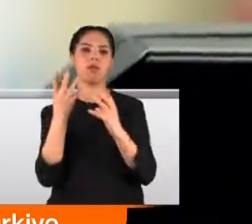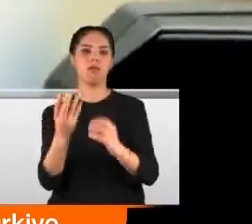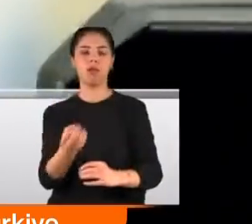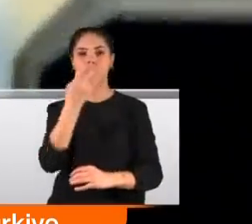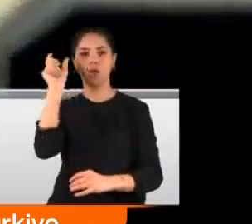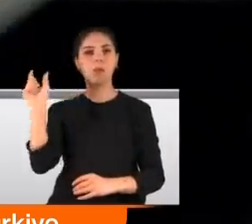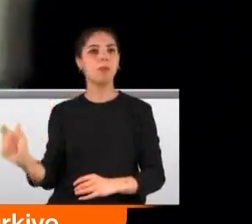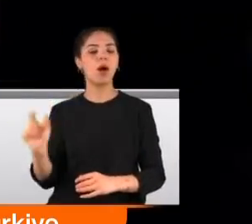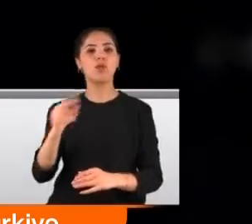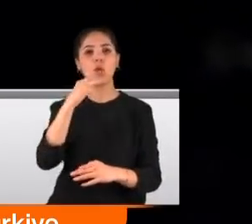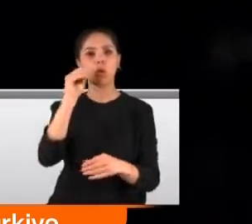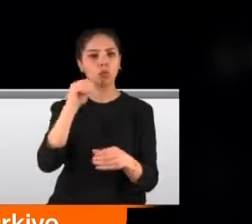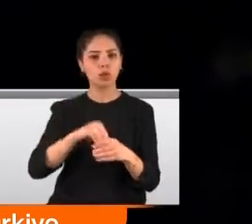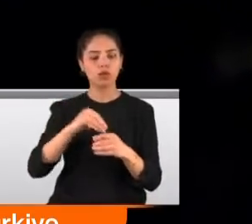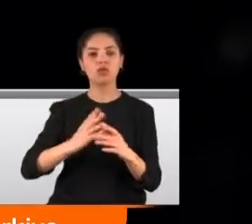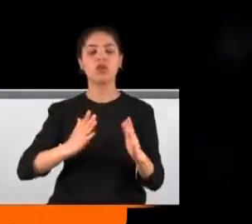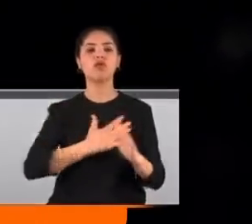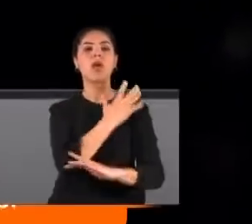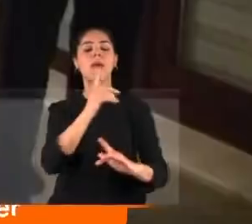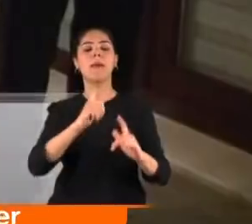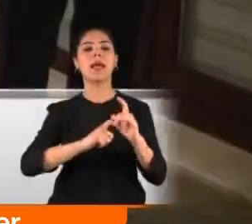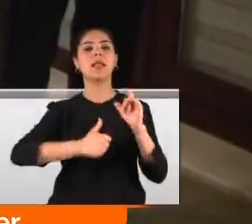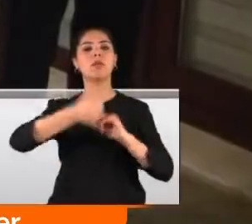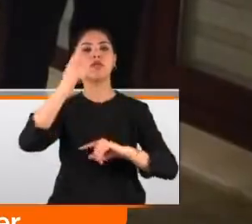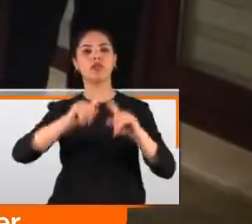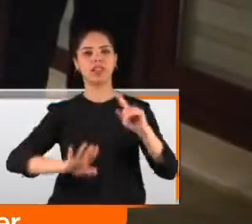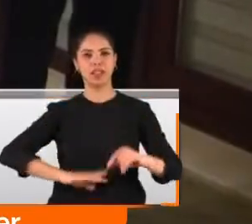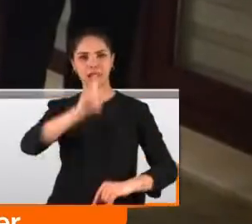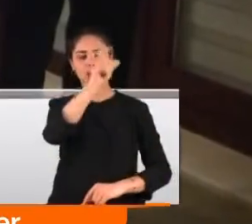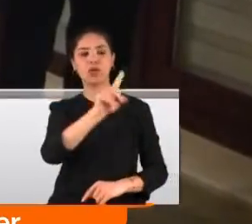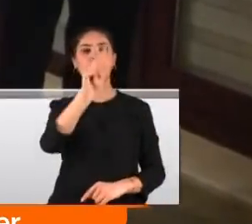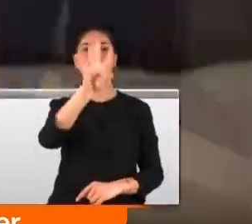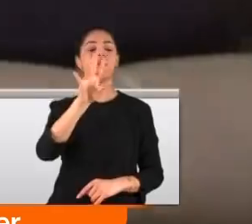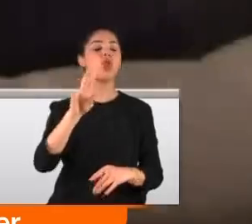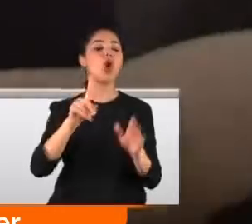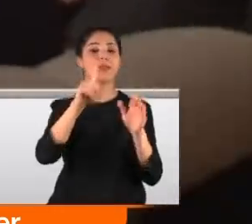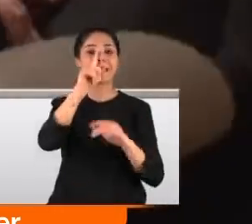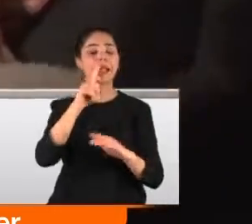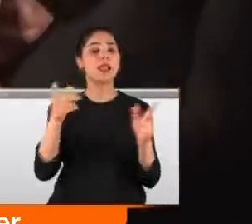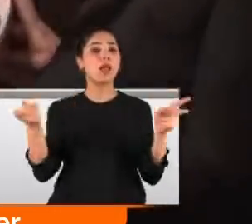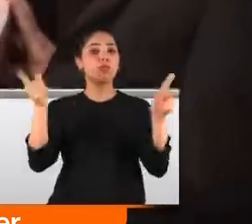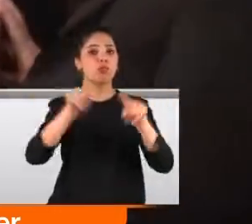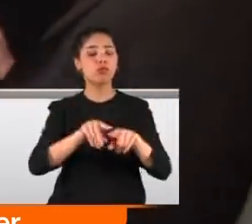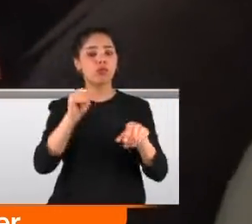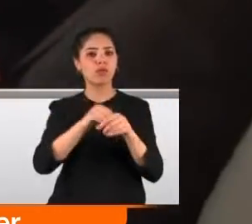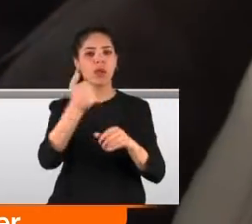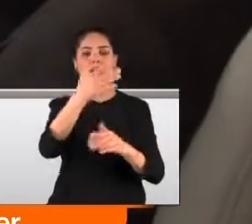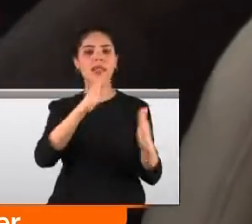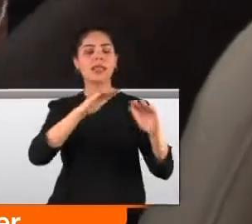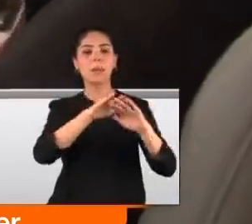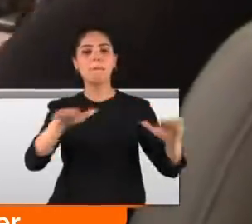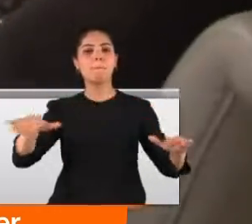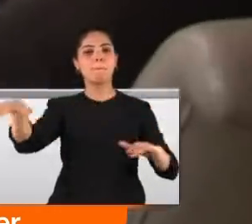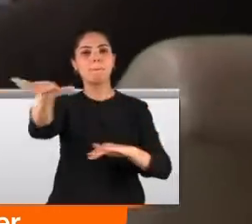Bahçeli sözü CHP Genel Başkanı Kemal Kılıçdaroğlu'nun 24 Nisan buluşmasında altılı masaya sunacağı 8 seçenekli